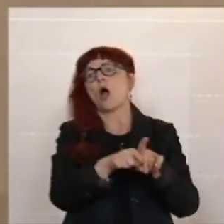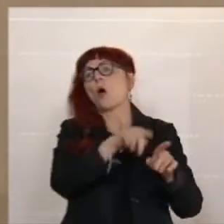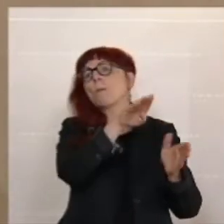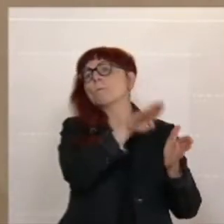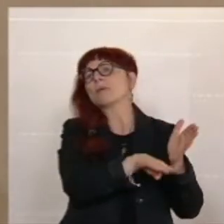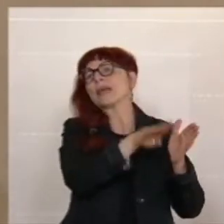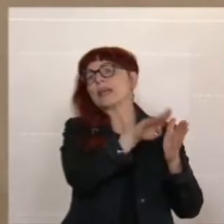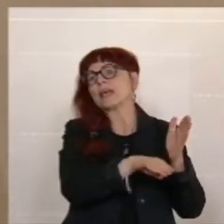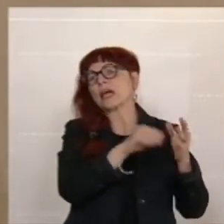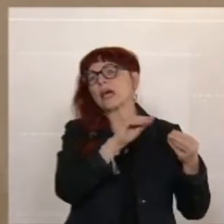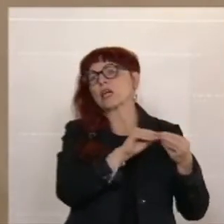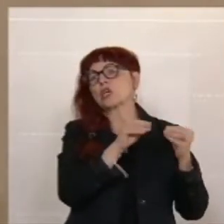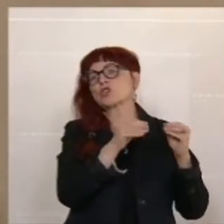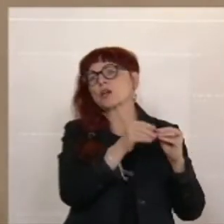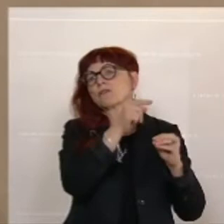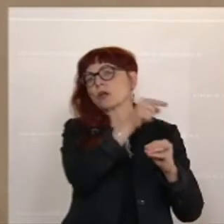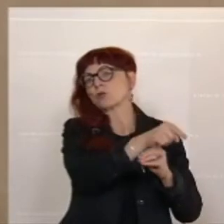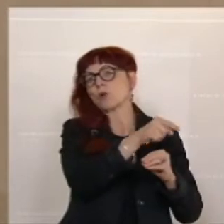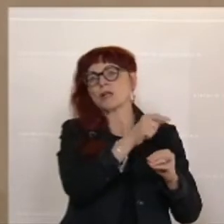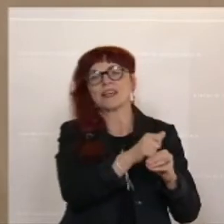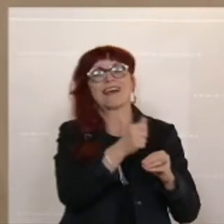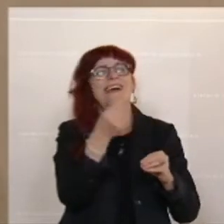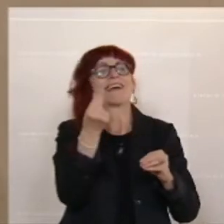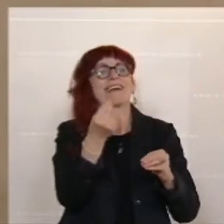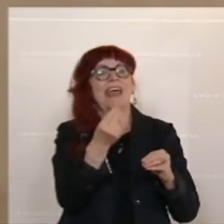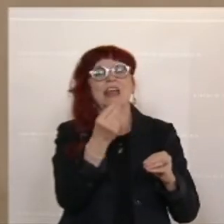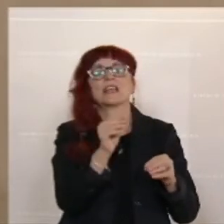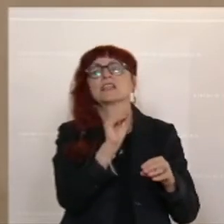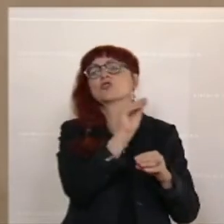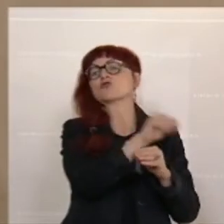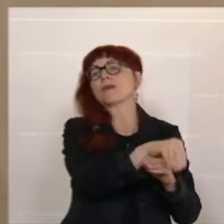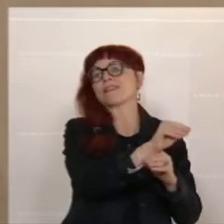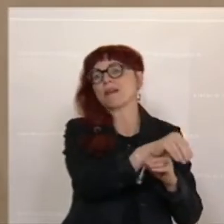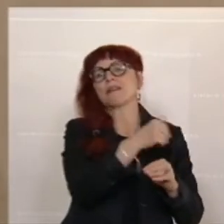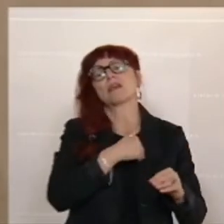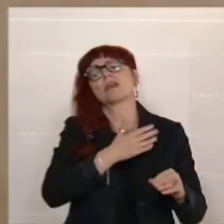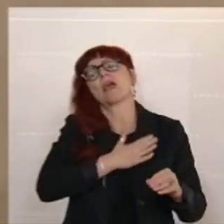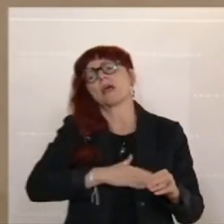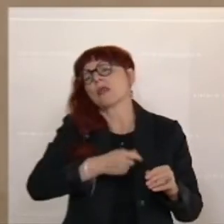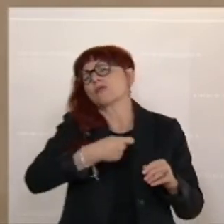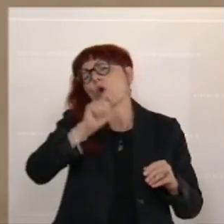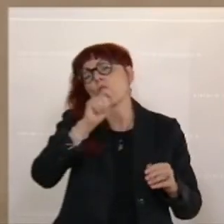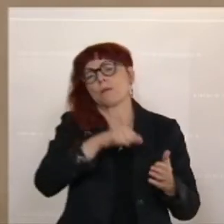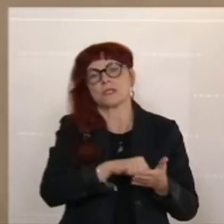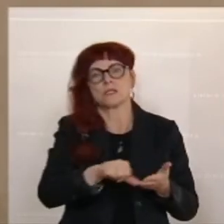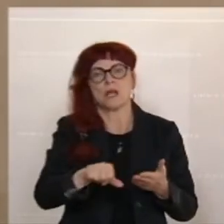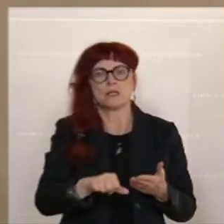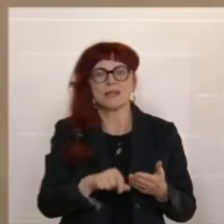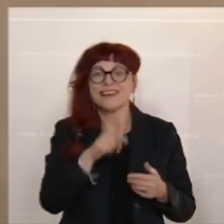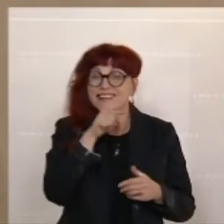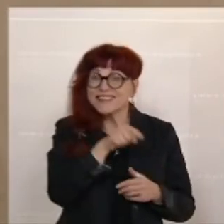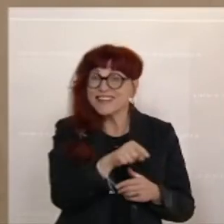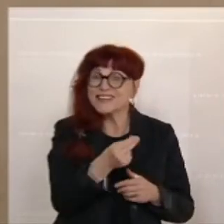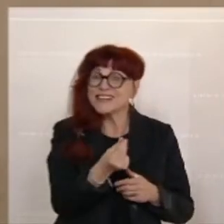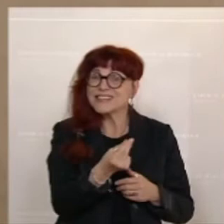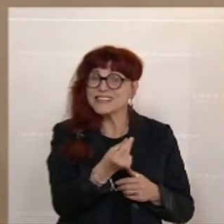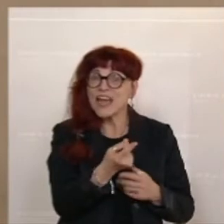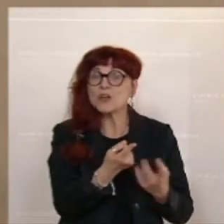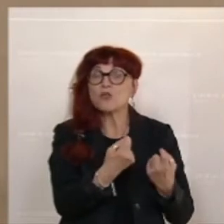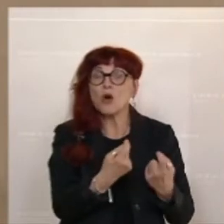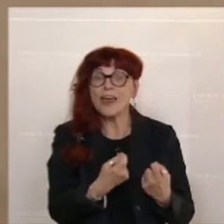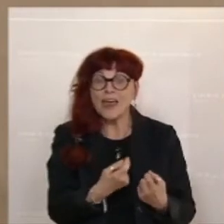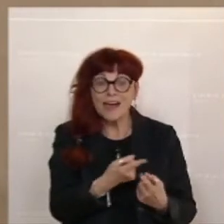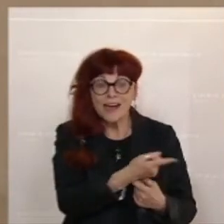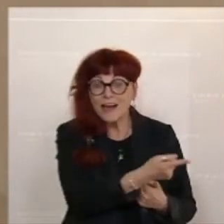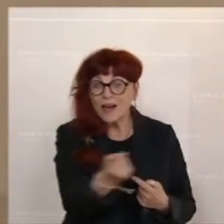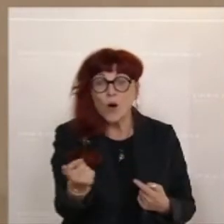Geschäfte gegangen, aber ich habe das Geld dort als Trinkgeld gelassen, weil ich zahle ja immer gern den teuersten Preis. Und dieses Geld kommt aus Ihrer Tasche